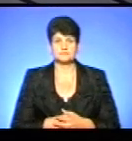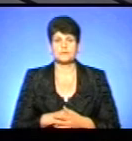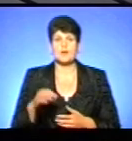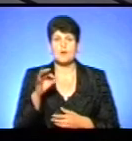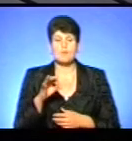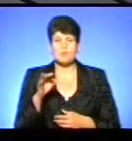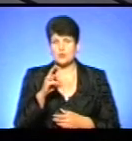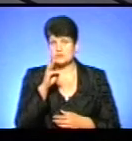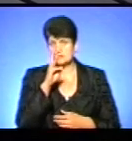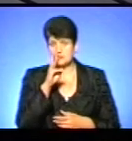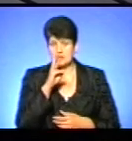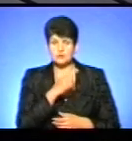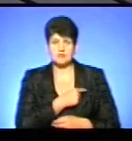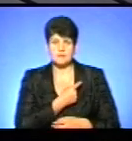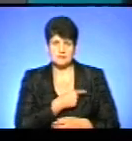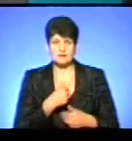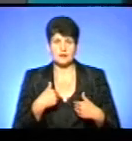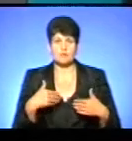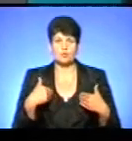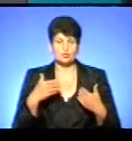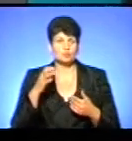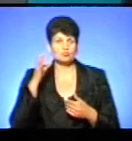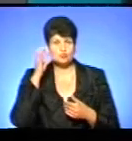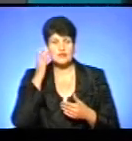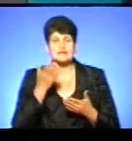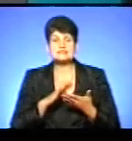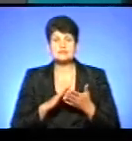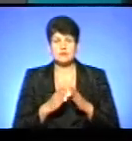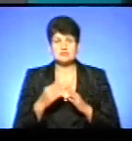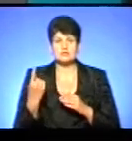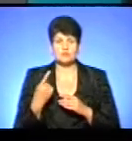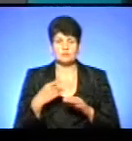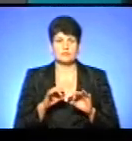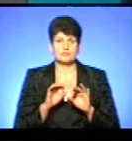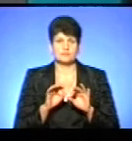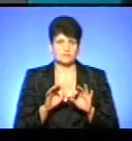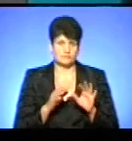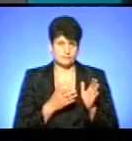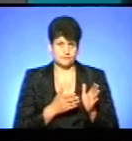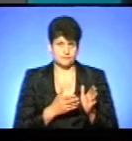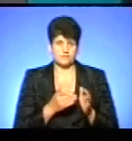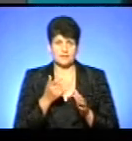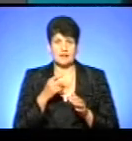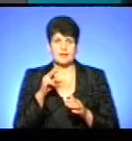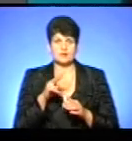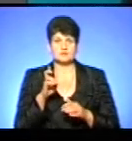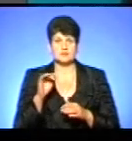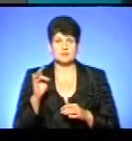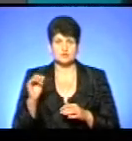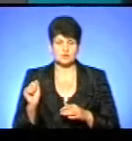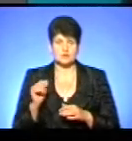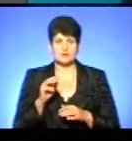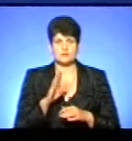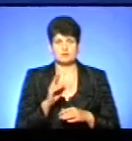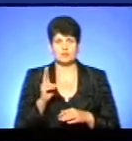заробітну платню для медиків я пропоную послухати, яка зараз ситуація по області. В коментарі пана Леоніда Бацюри і Володимира